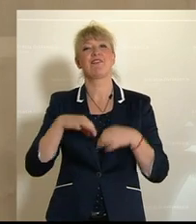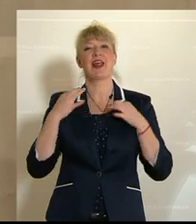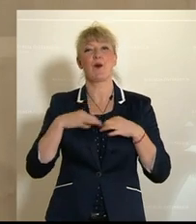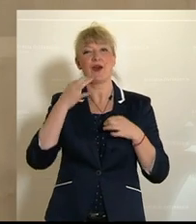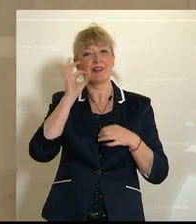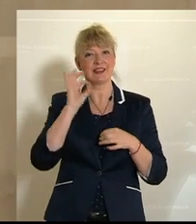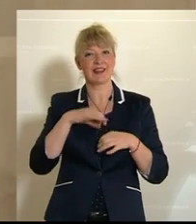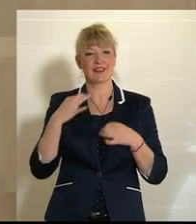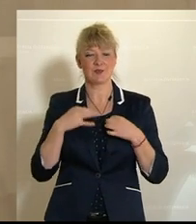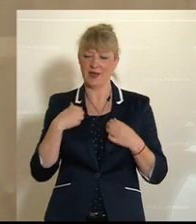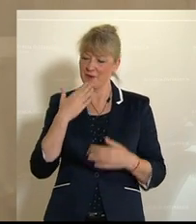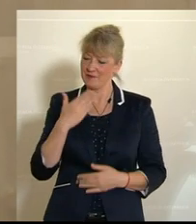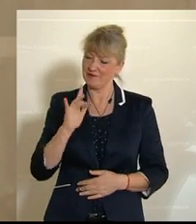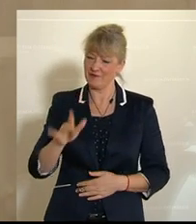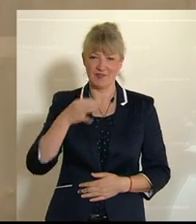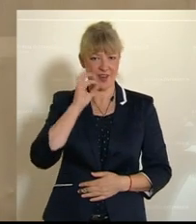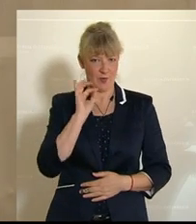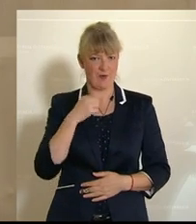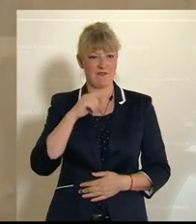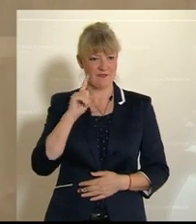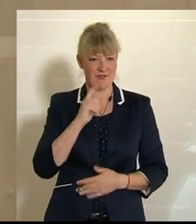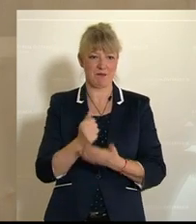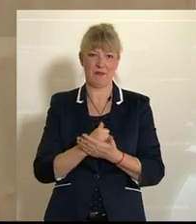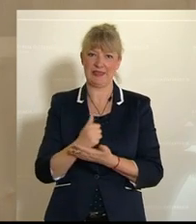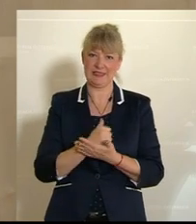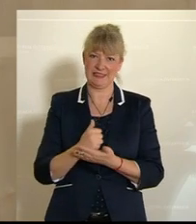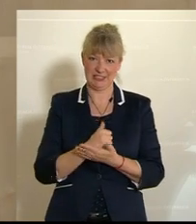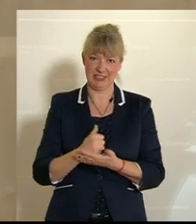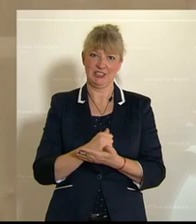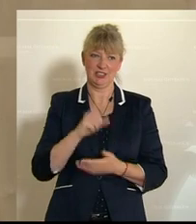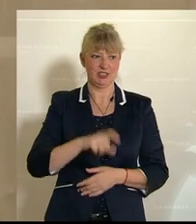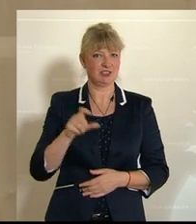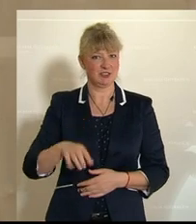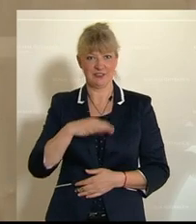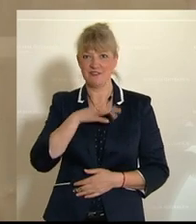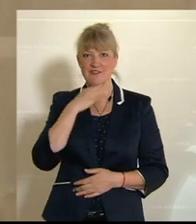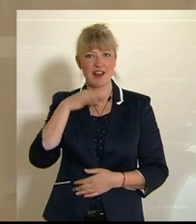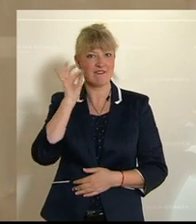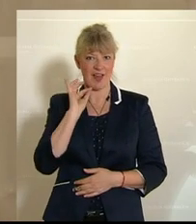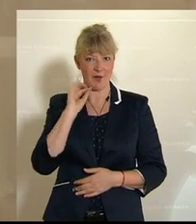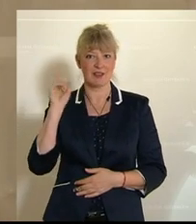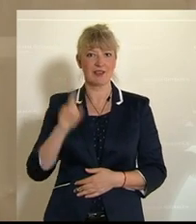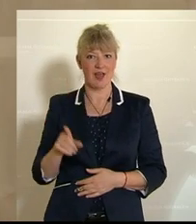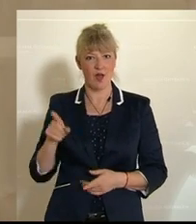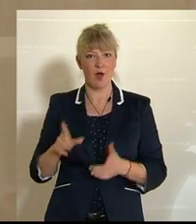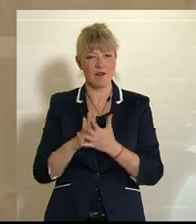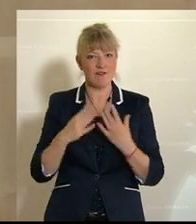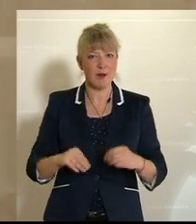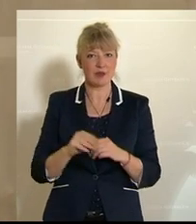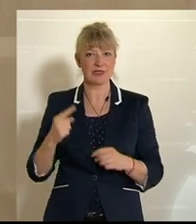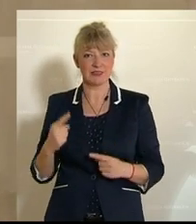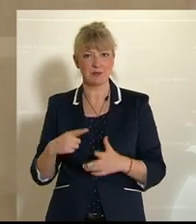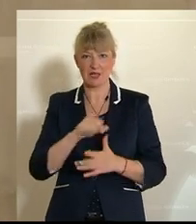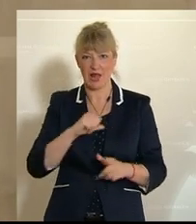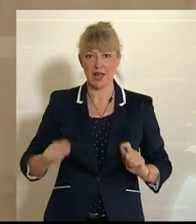den Frauen danken, denn wir wissen, sehr viel in der Medizin ist weiblich. Auch die Frauen, die wahnsinnig viel in den Familien, auch